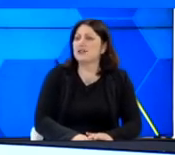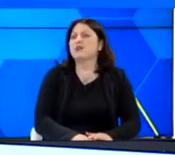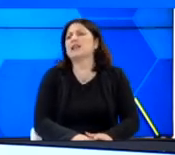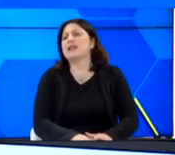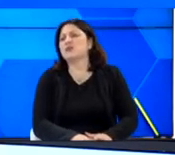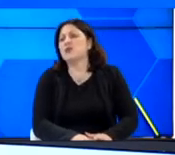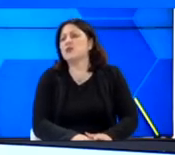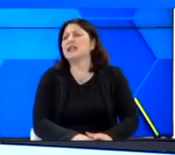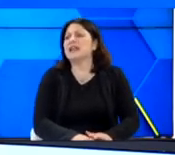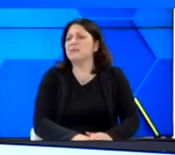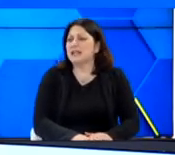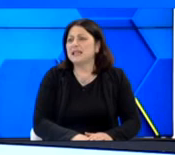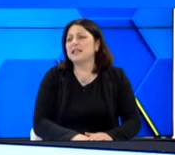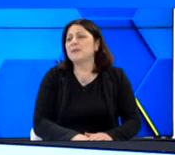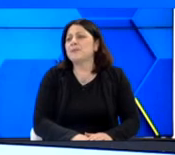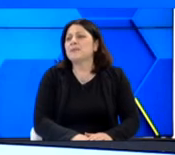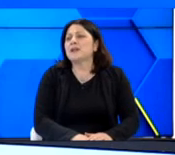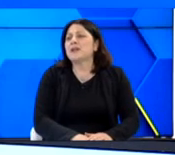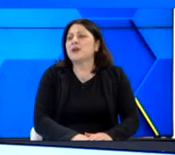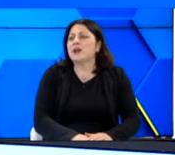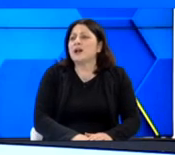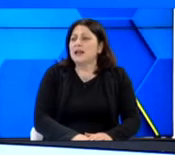οι Ιταλοί, τότε και οι Τούρκοι, οι Γερμανοί.